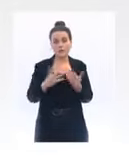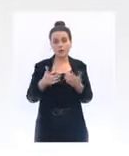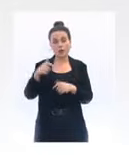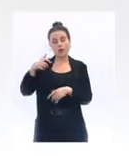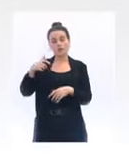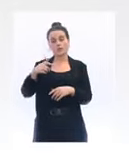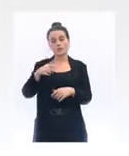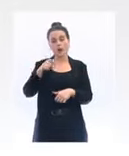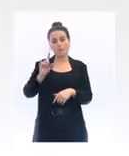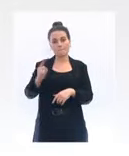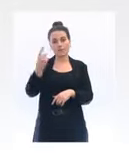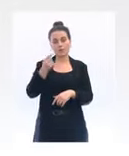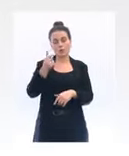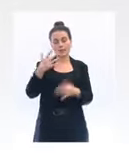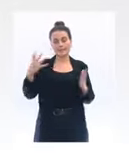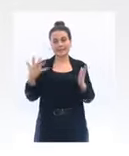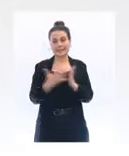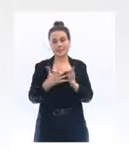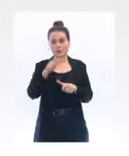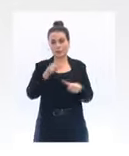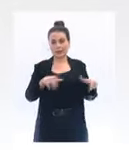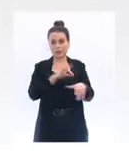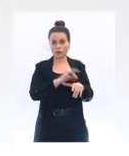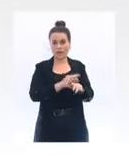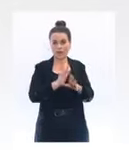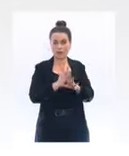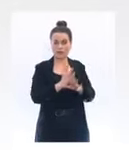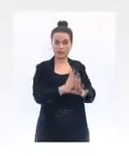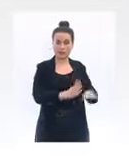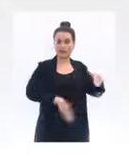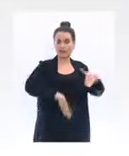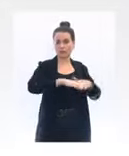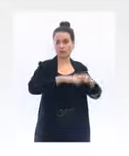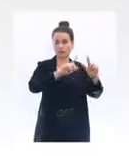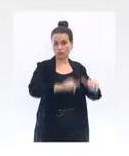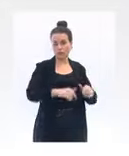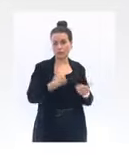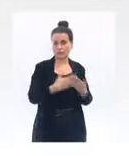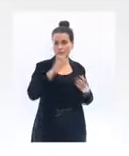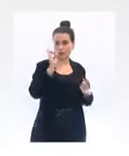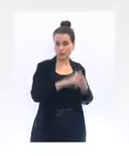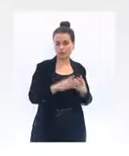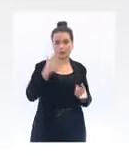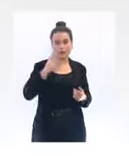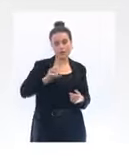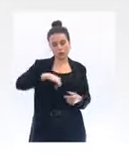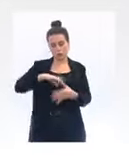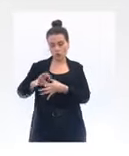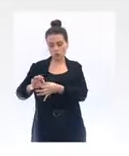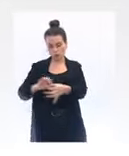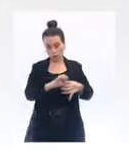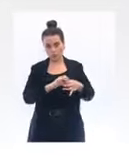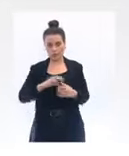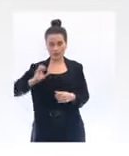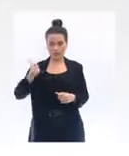jour à peu près pour retrouver le contrôle de l'épidémie. Mais nous pouvons, si nous sommes solidaires et pleinement acteurs dans ce confinement, nous